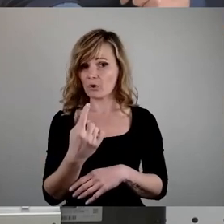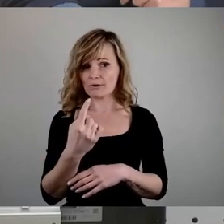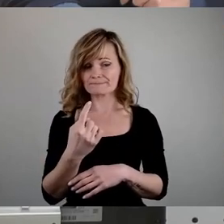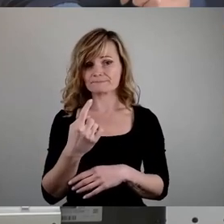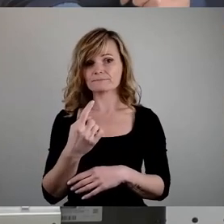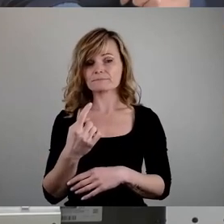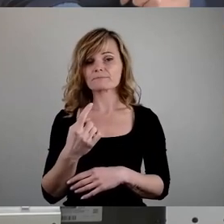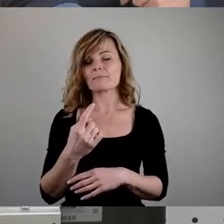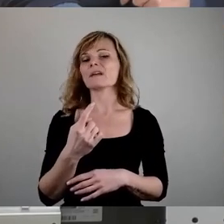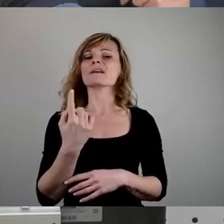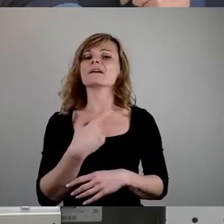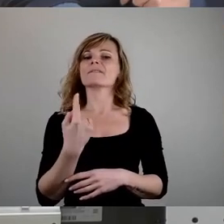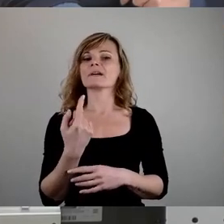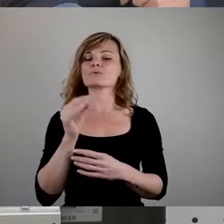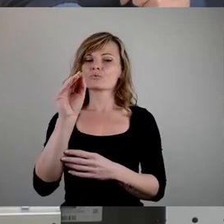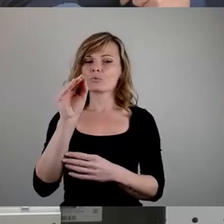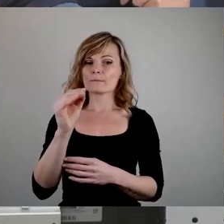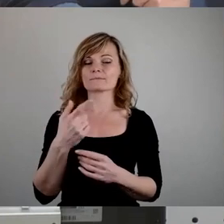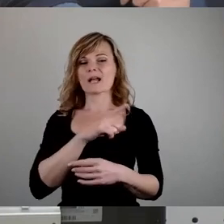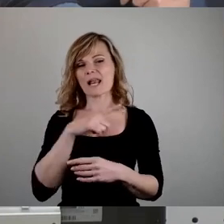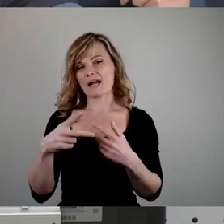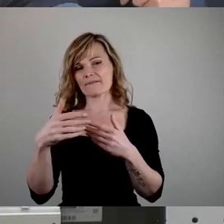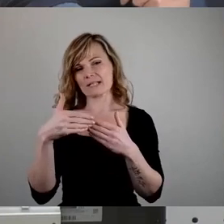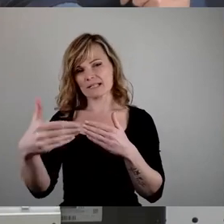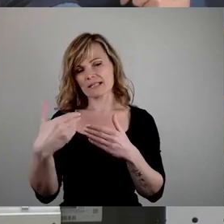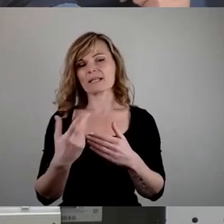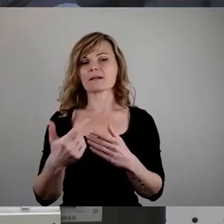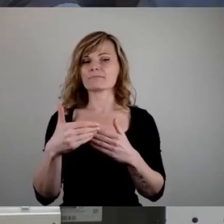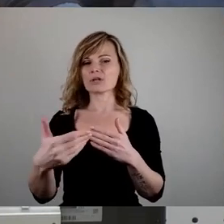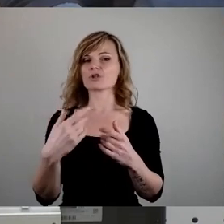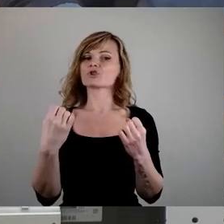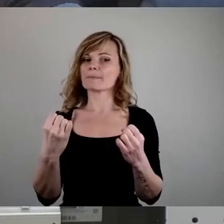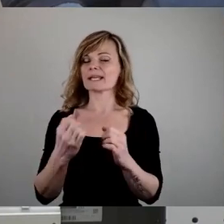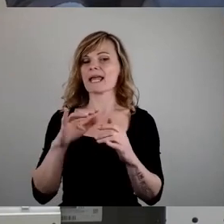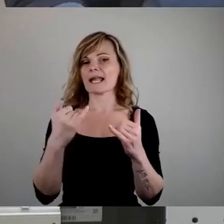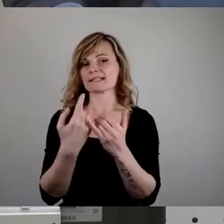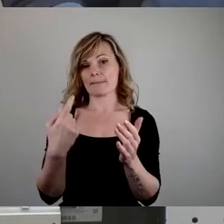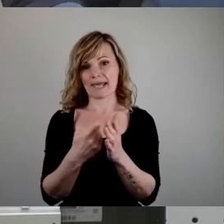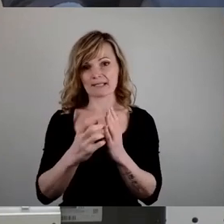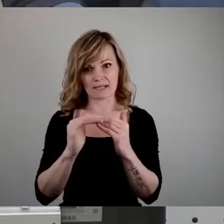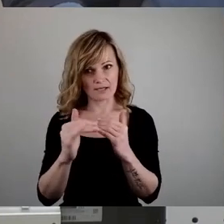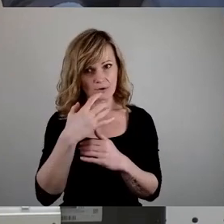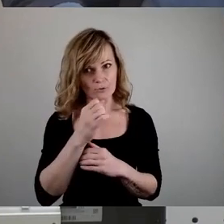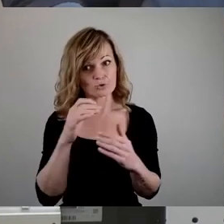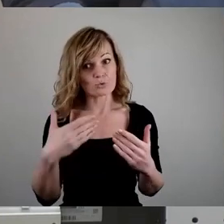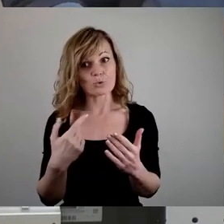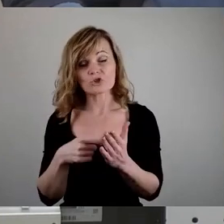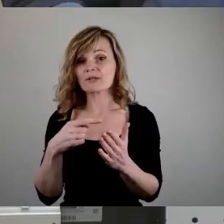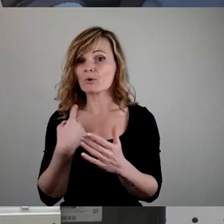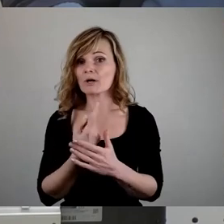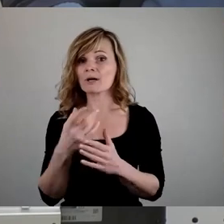zukünftig für langfristig weitgehend stabile Elternbeiträge sorgen werden. Das stand in unserer gemeinsamen